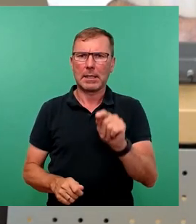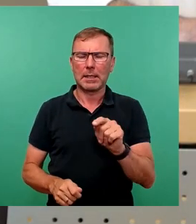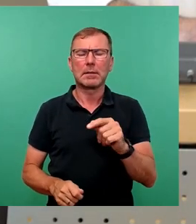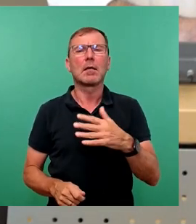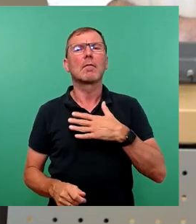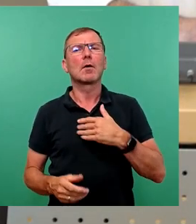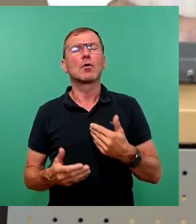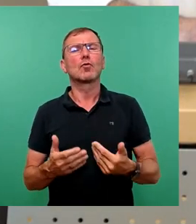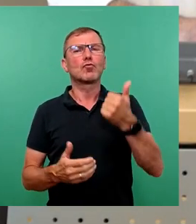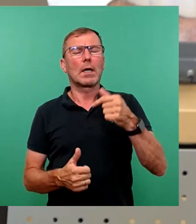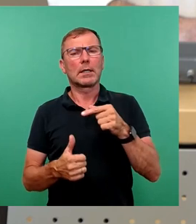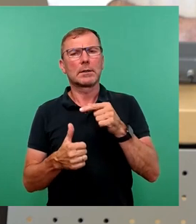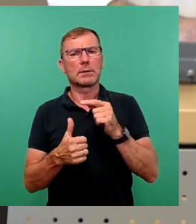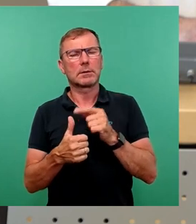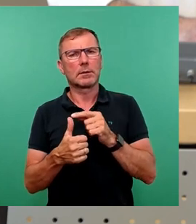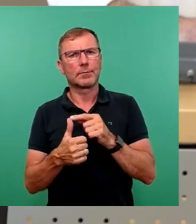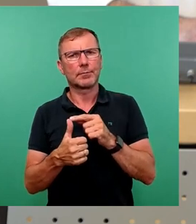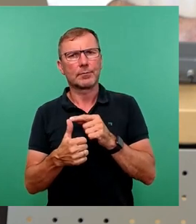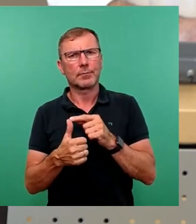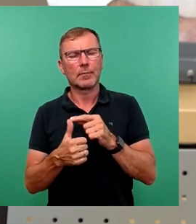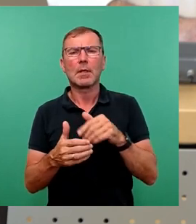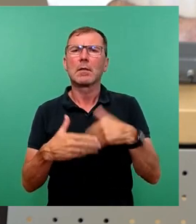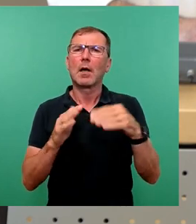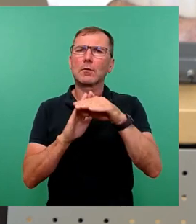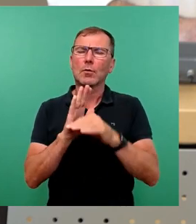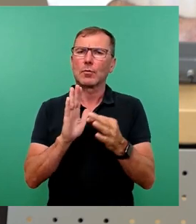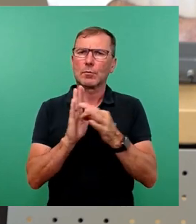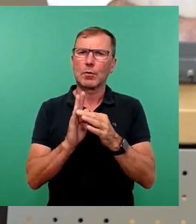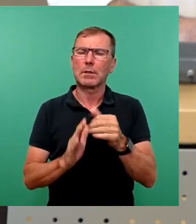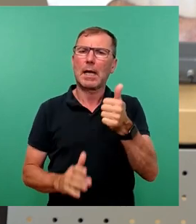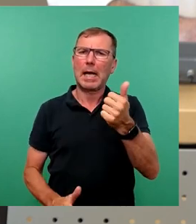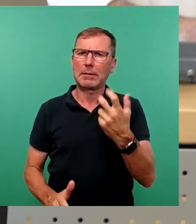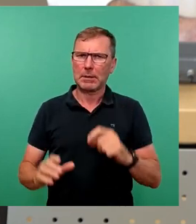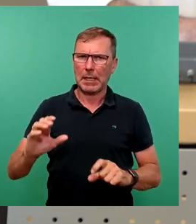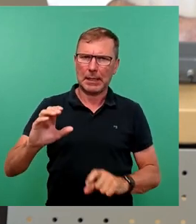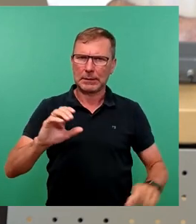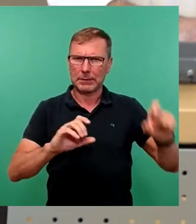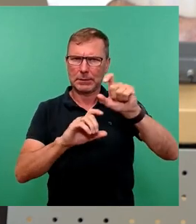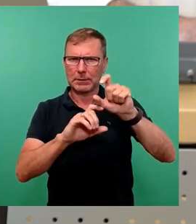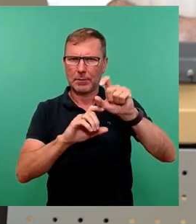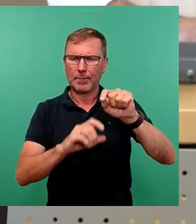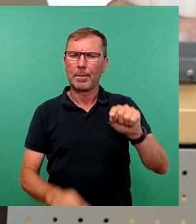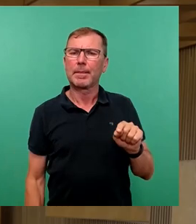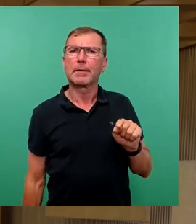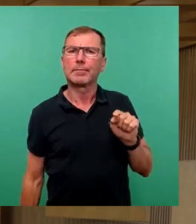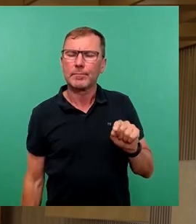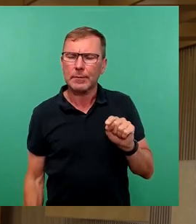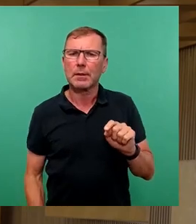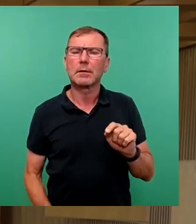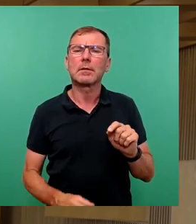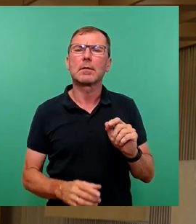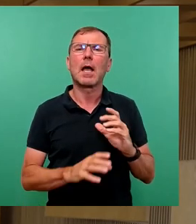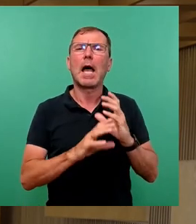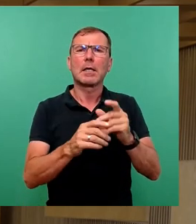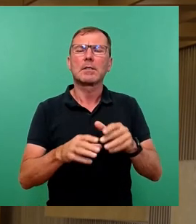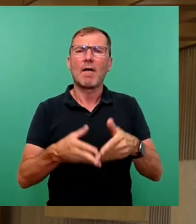zunächst den Tagesordnungspunkt 31. Hier ist die einreichende Fraktion,